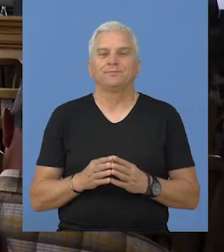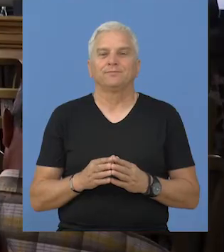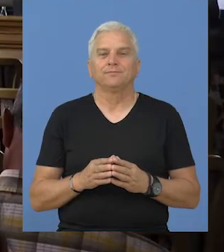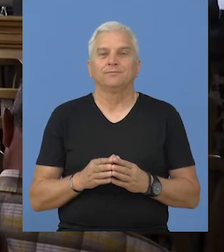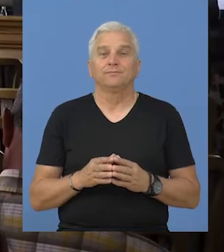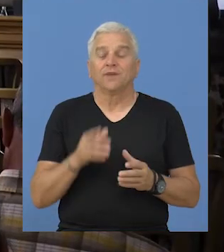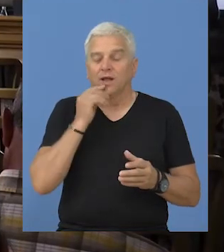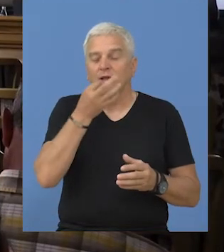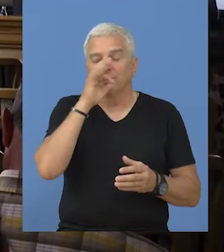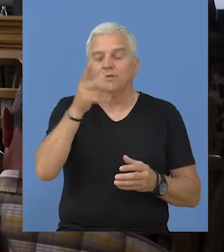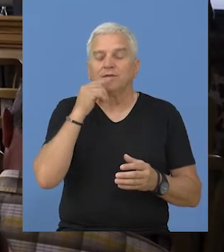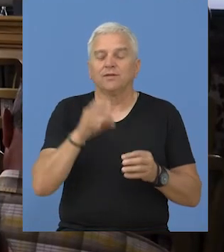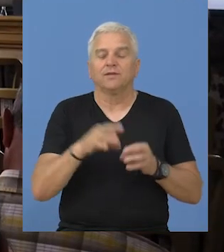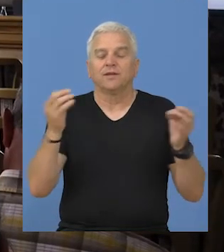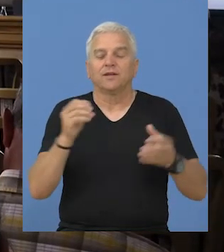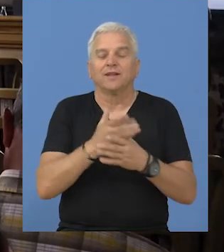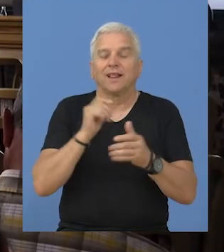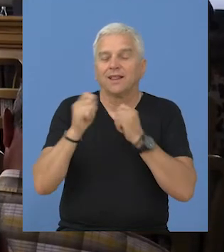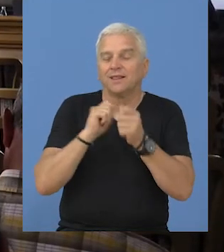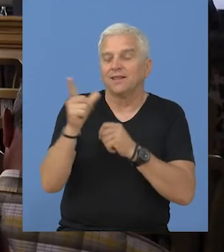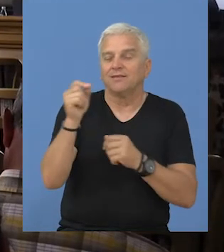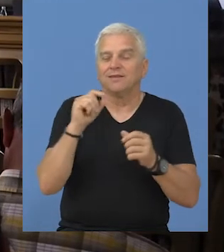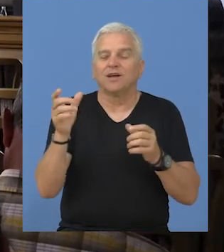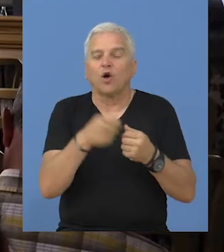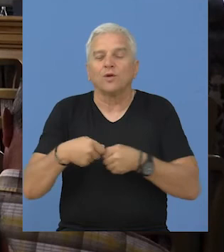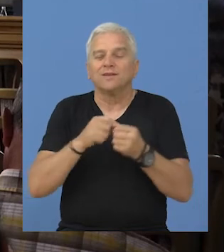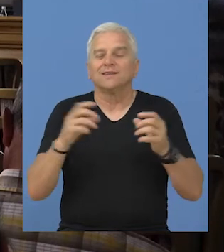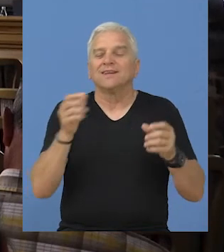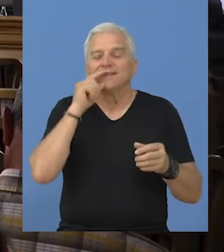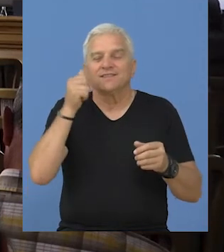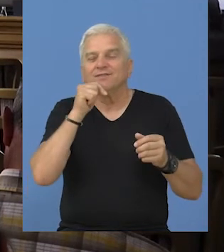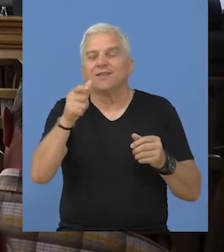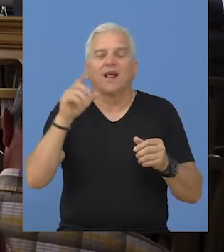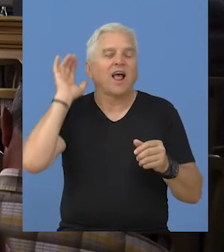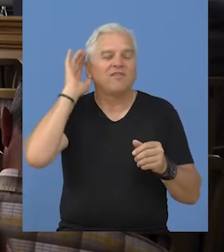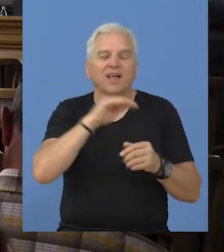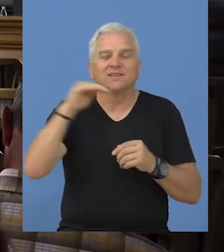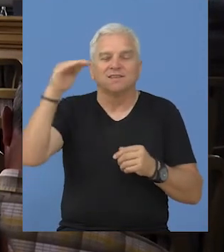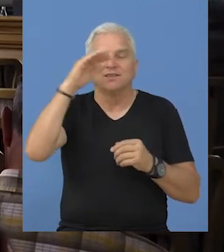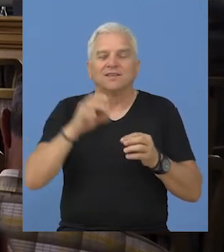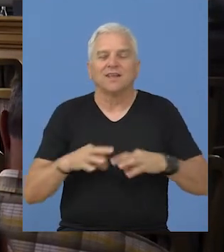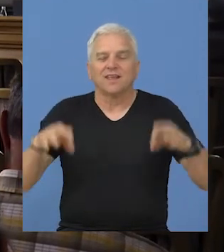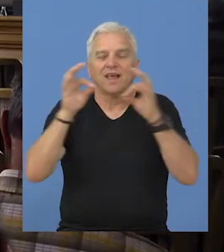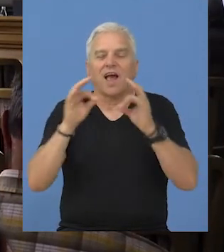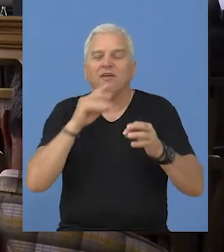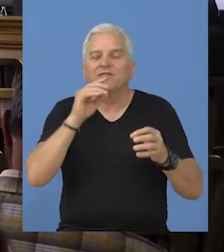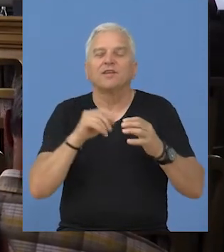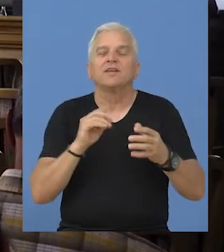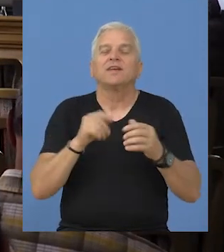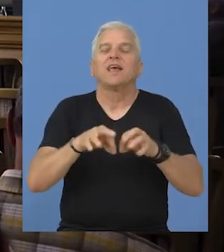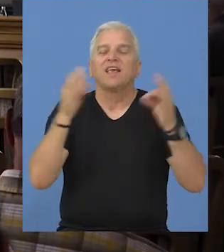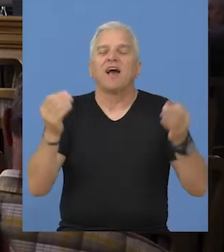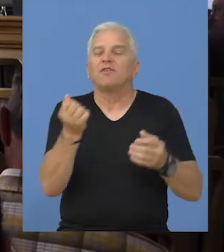U napređenje dialoga između organizacija civilnog društva i javnih vlasti kod projekata javno-privatnog